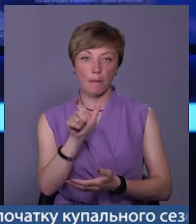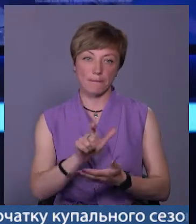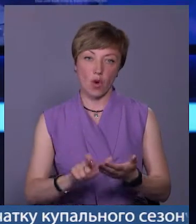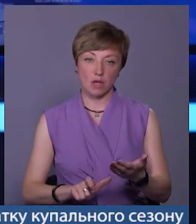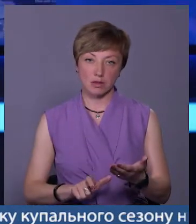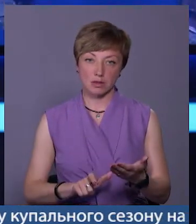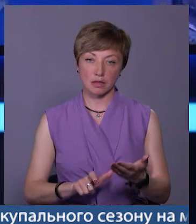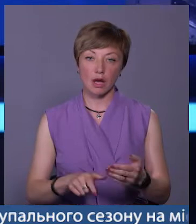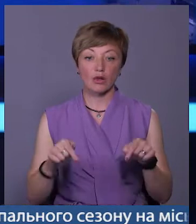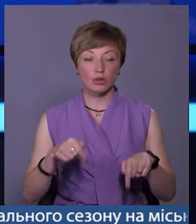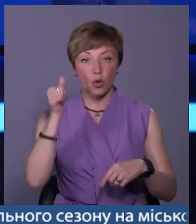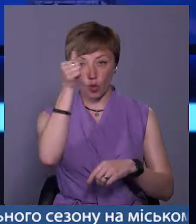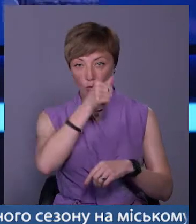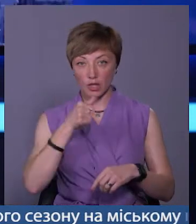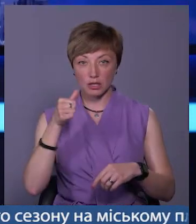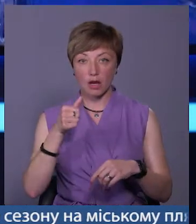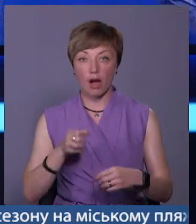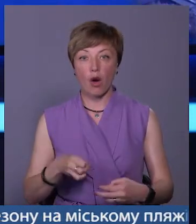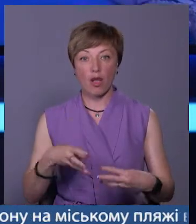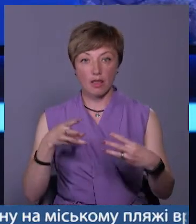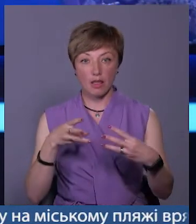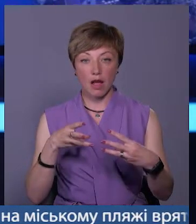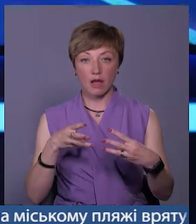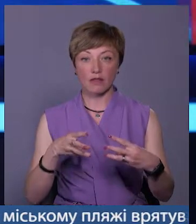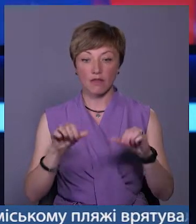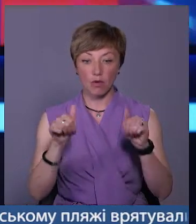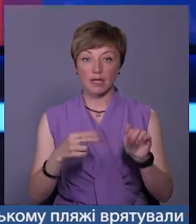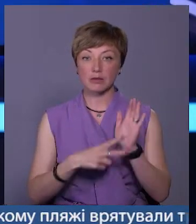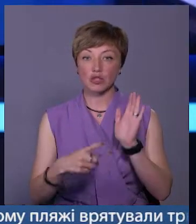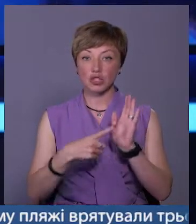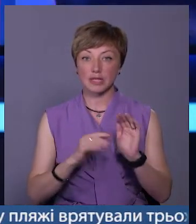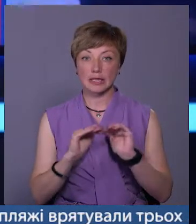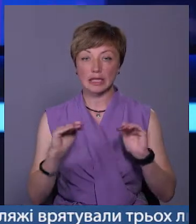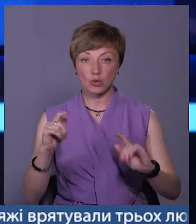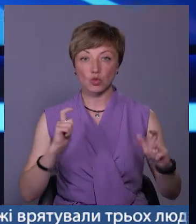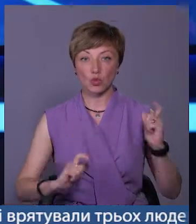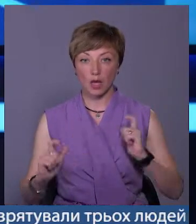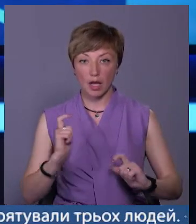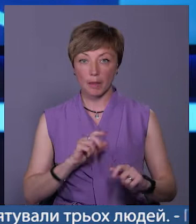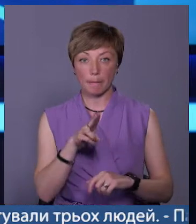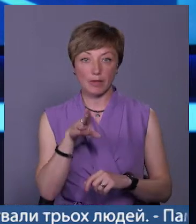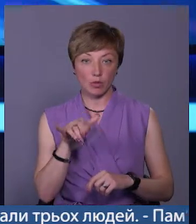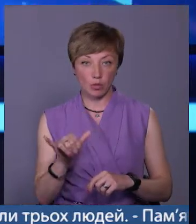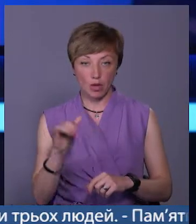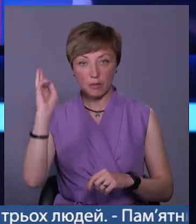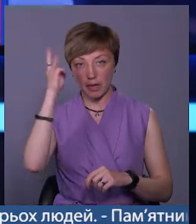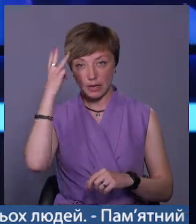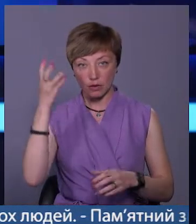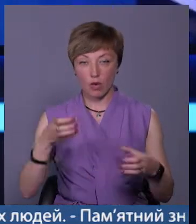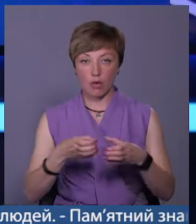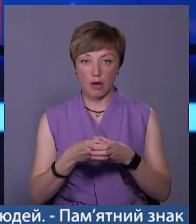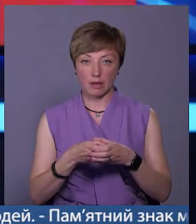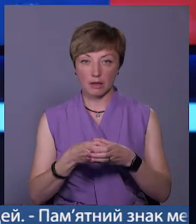поезії. Цьогоріч в онлайн-форматі конкурс об'єднав 76 школярів та студентів профтехосвіти Хмельницької